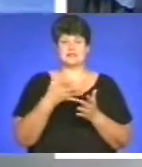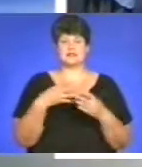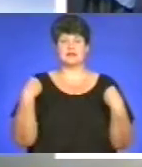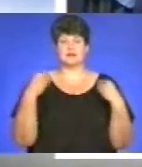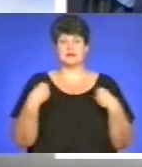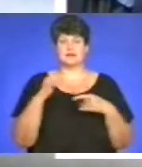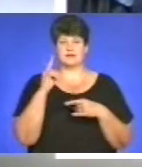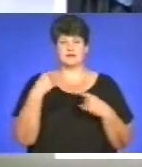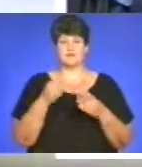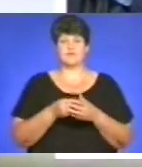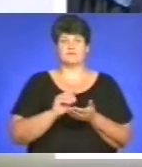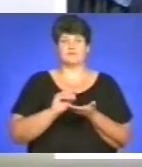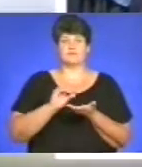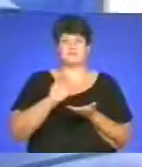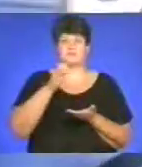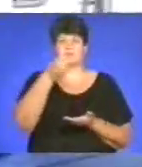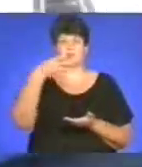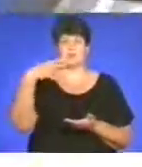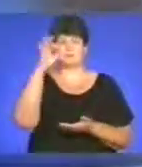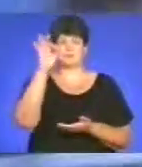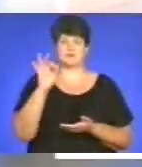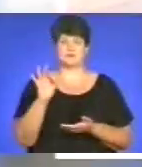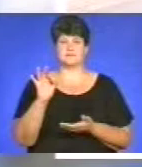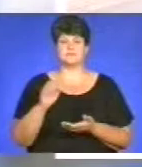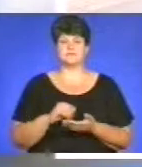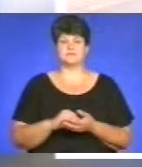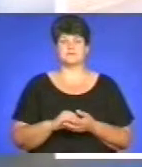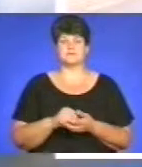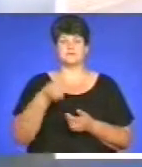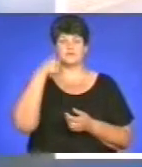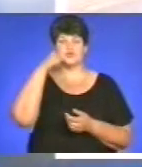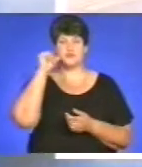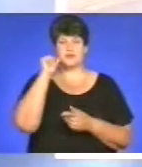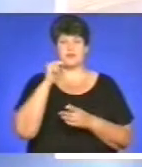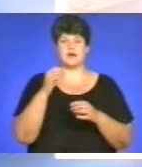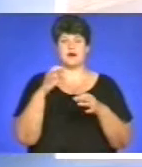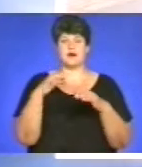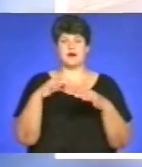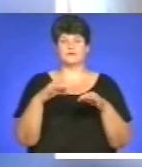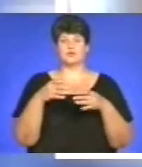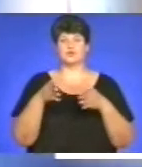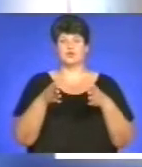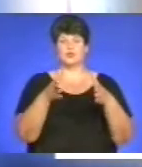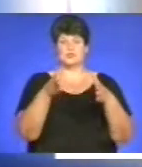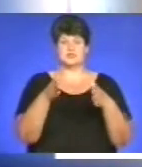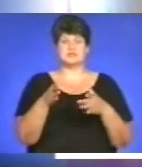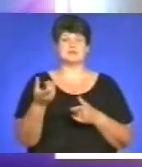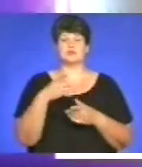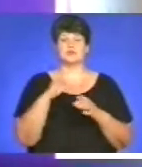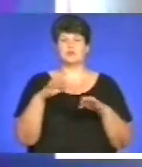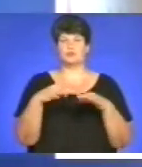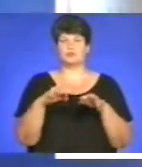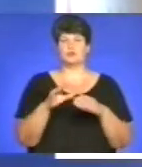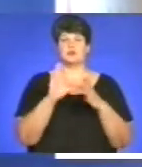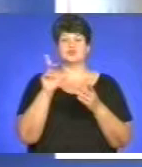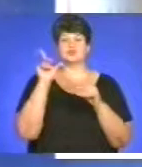виросли на 15%. Учора на автодорозі з Бараж-Тернопіль з автомобіля, що прямував